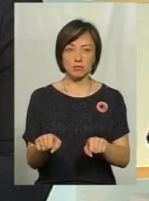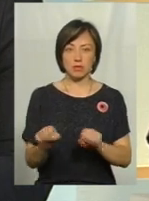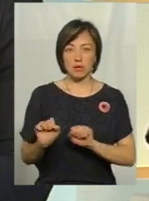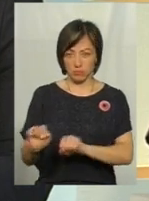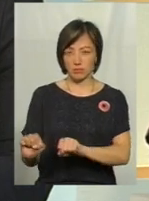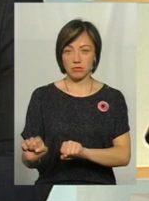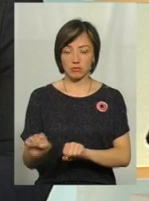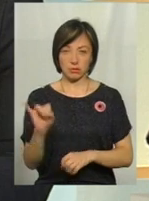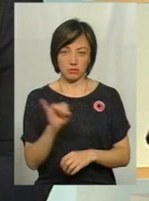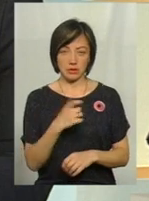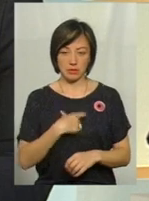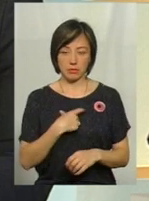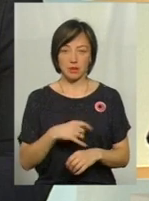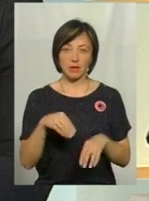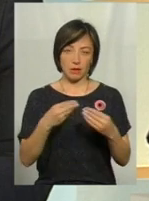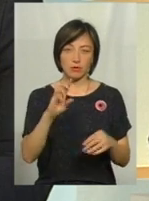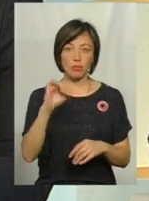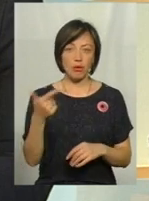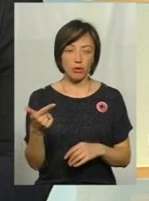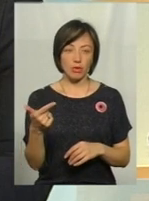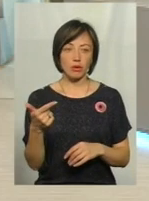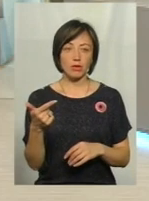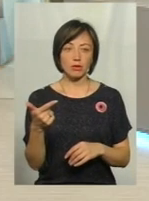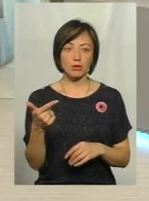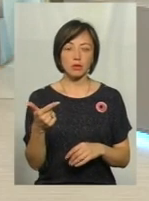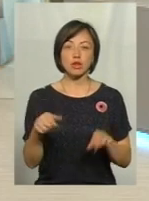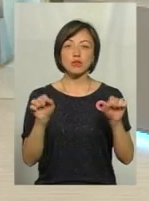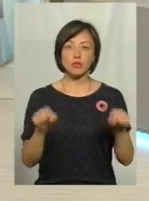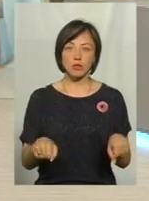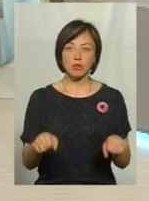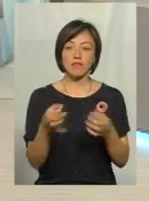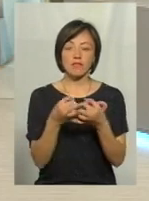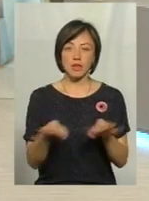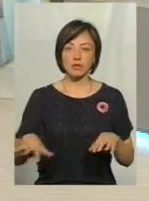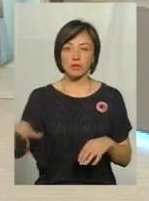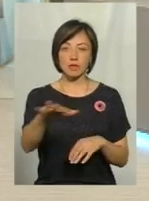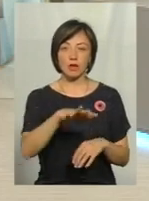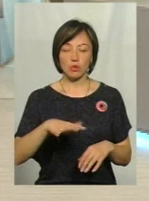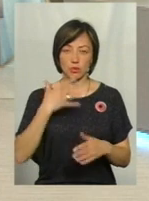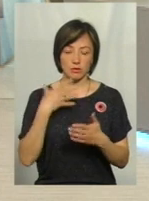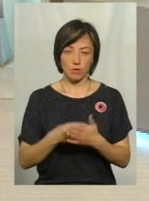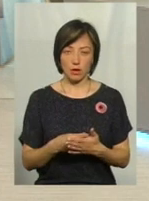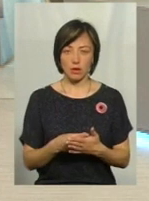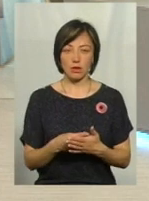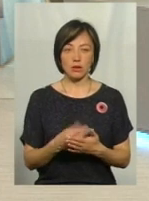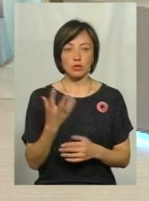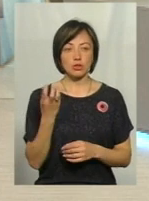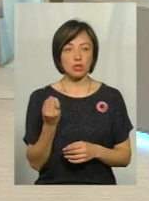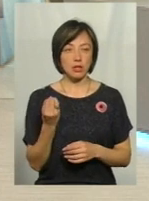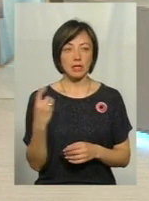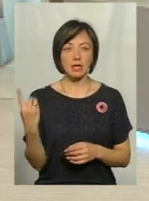Ну і напевно, що і дасть Бог, як кажуть, і зможемо визволити ці території. Ну ось ще